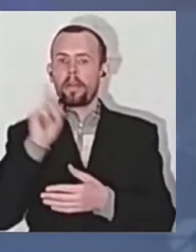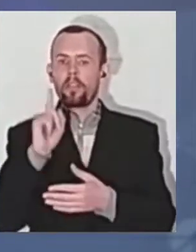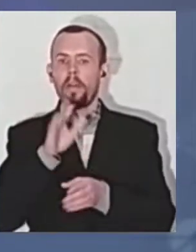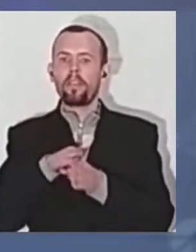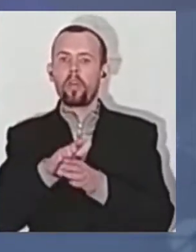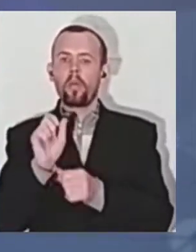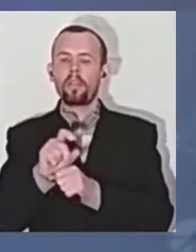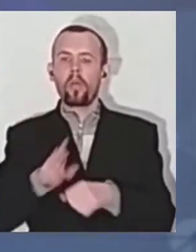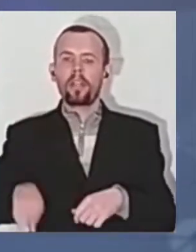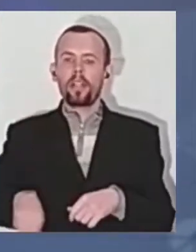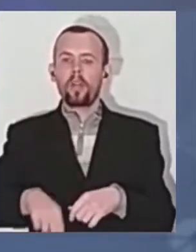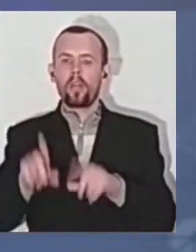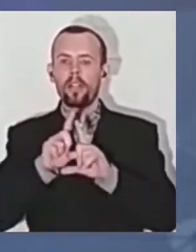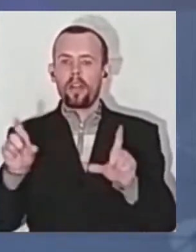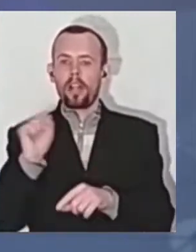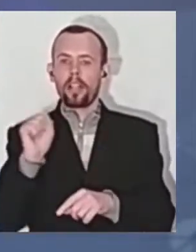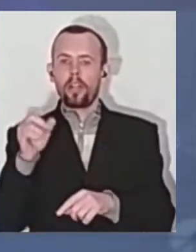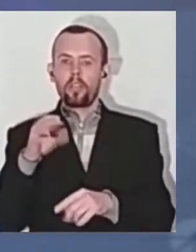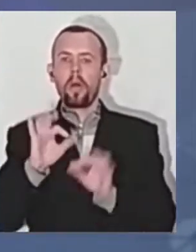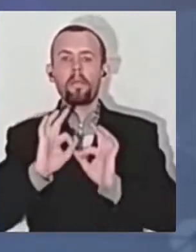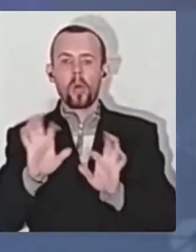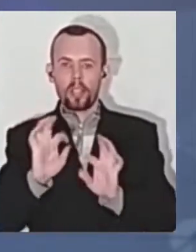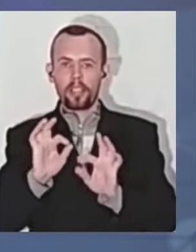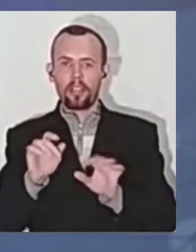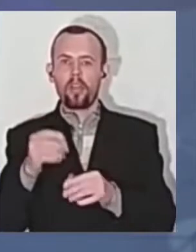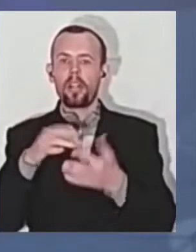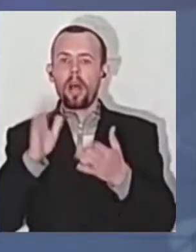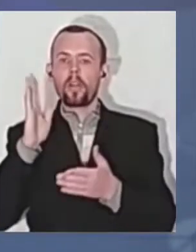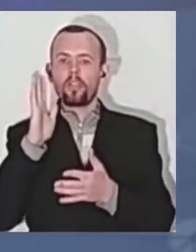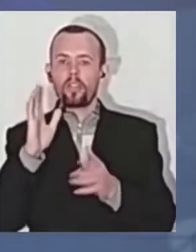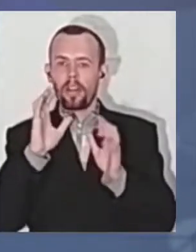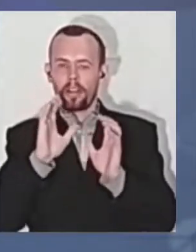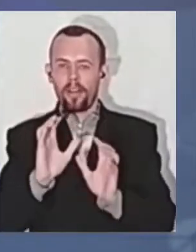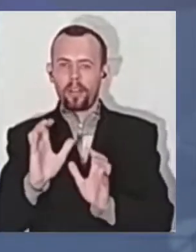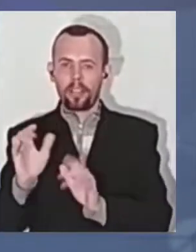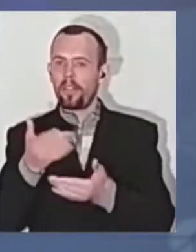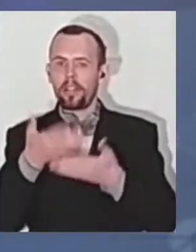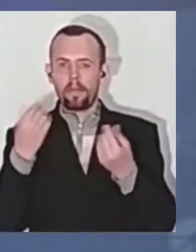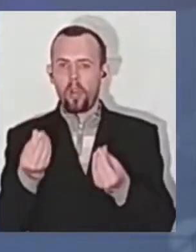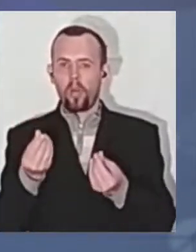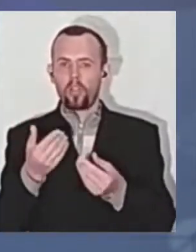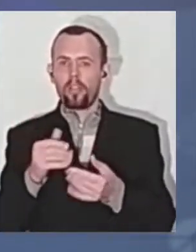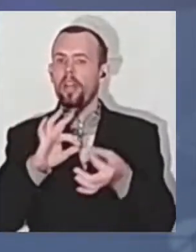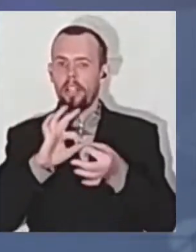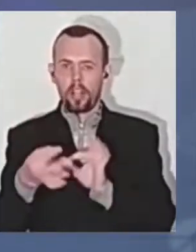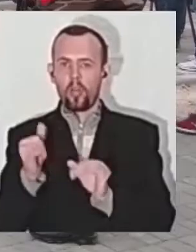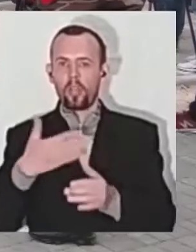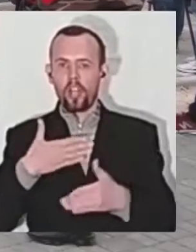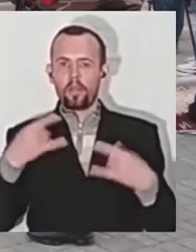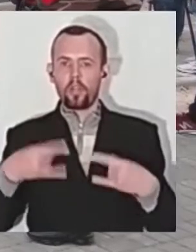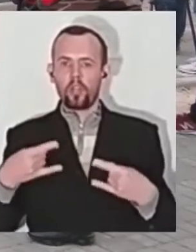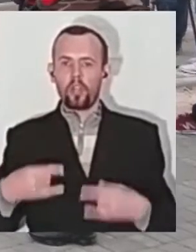'язків директора медзакладу Антоніна Качалка пояснила, для подальшого утримання пацієнтів немає коштів. Детальніше у нашому сюжеті.